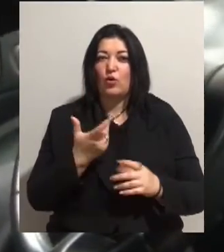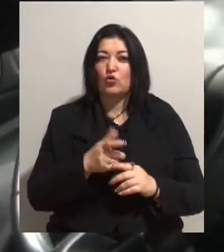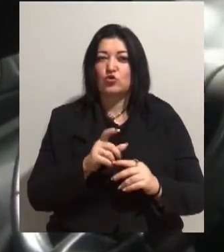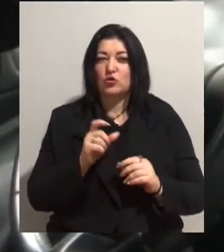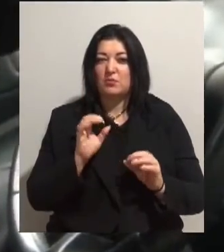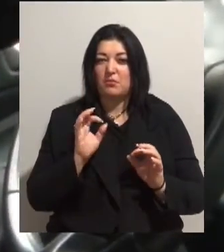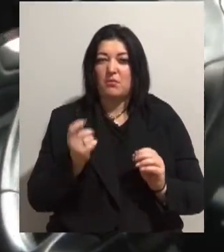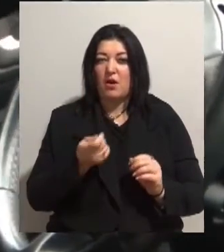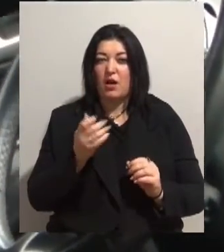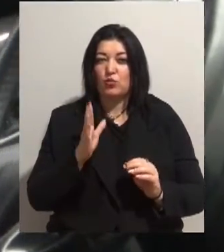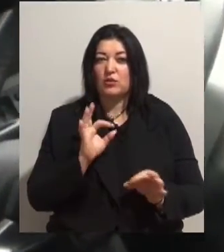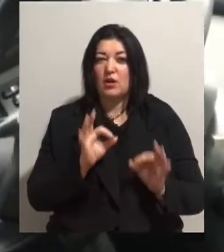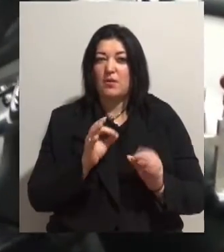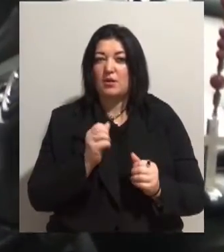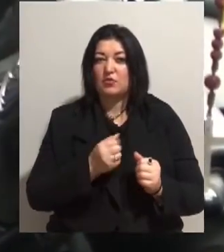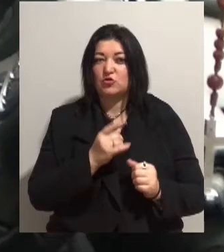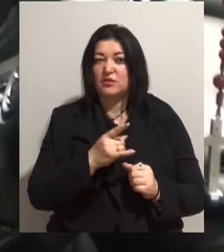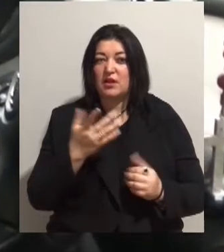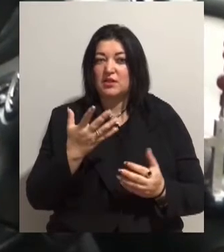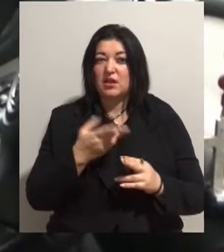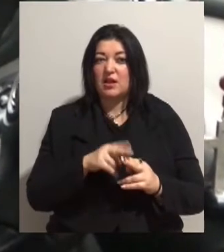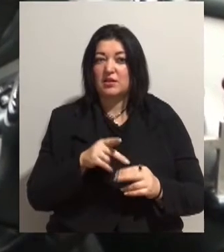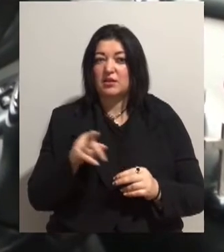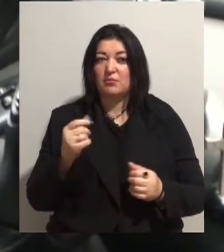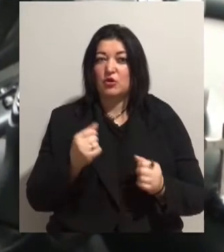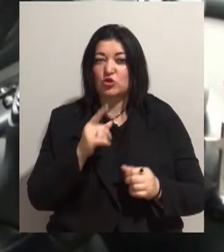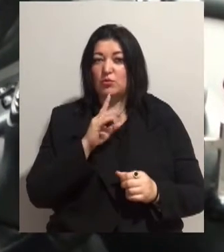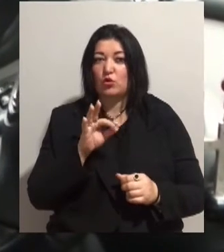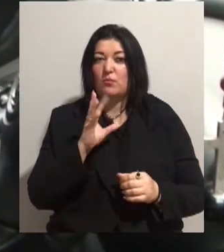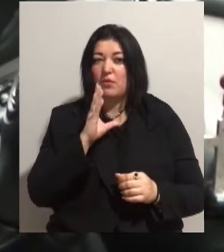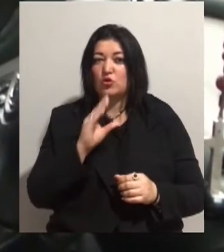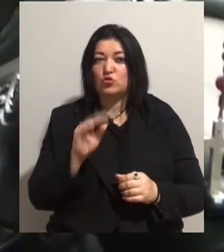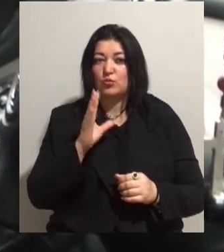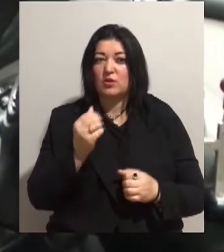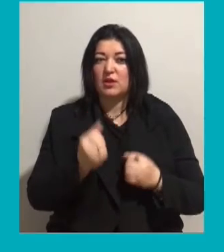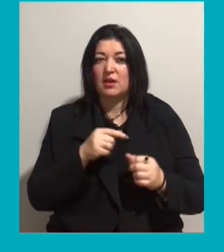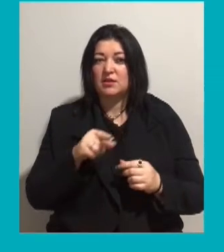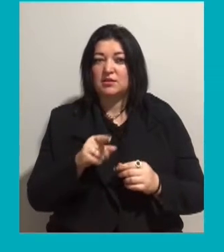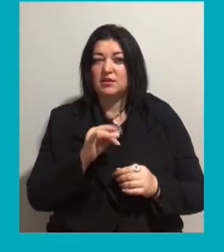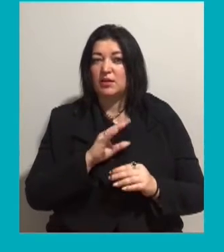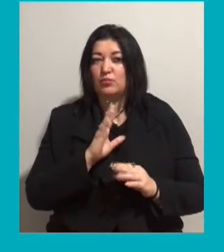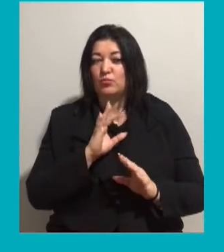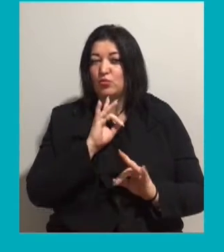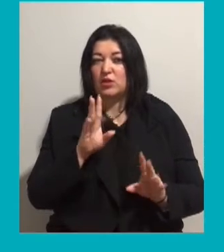машину. Якщо цих машин не буде, то маршрутка буде з'їхати тут, не буде нікому мішати.